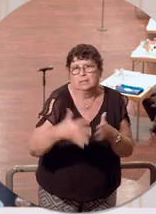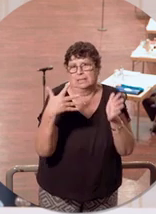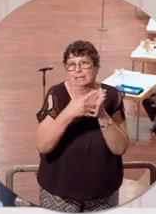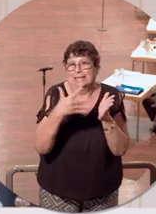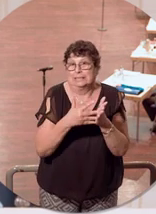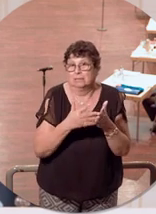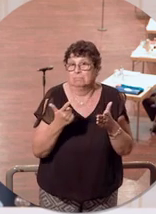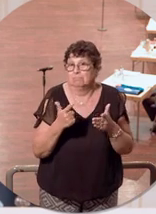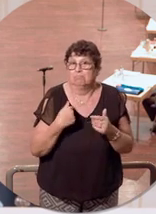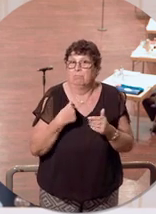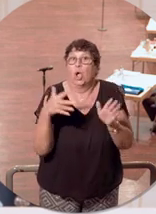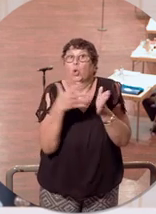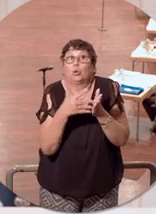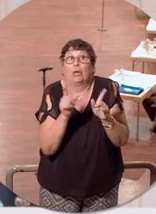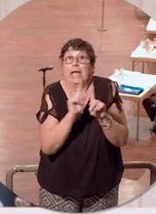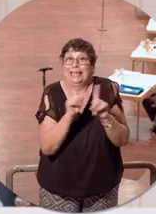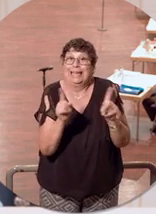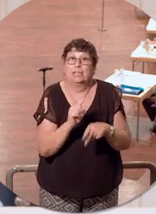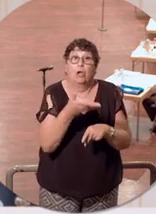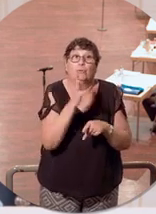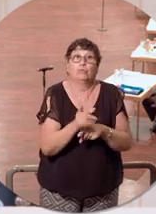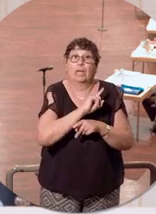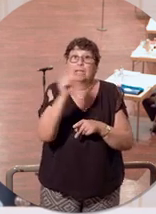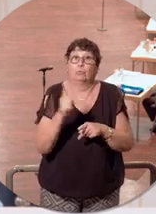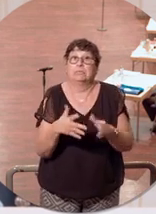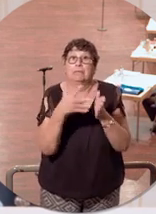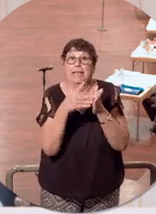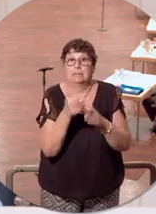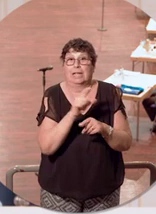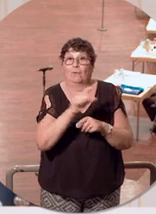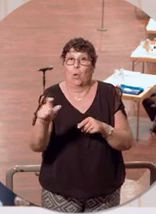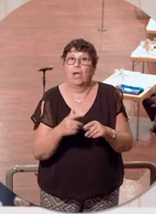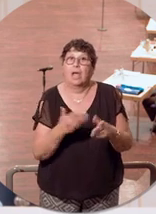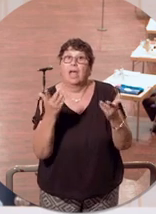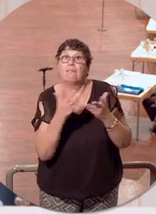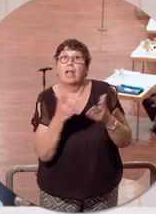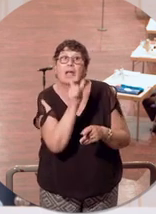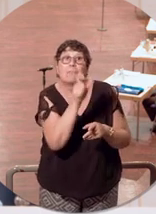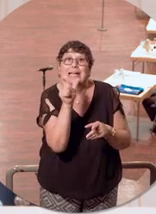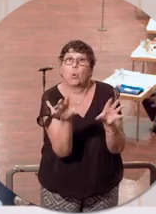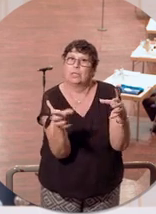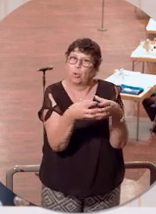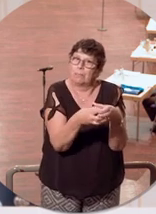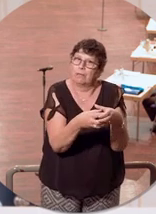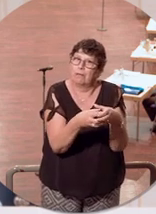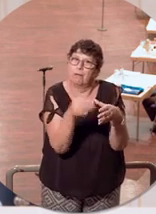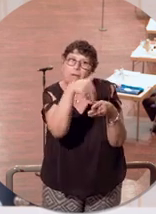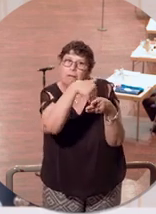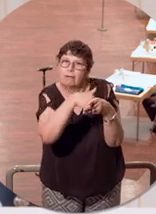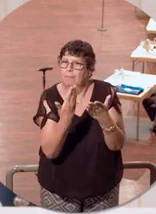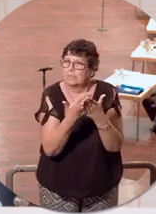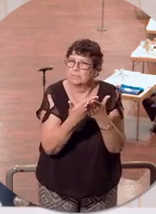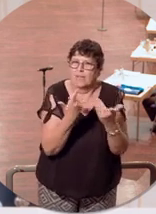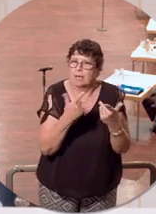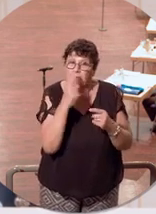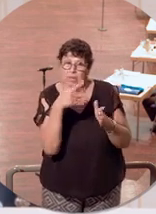Letztendlich kontrollieren wir ja nicht bei unseren 500.000 Tests, wir die Woche haben, welche Personengruppen das sind. Und deswegen, wenn man das überprüfen